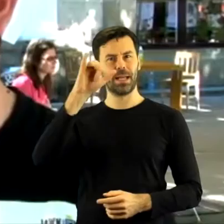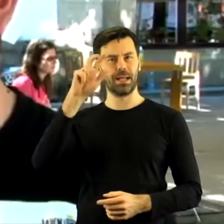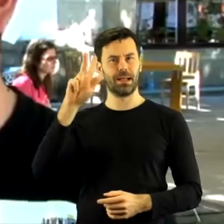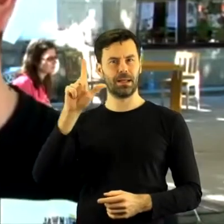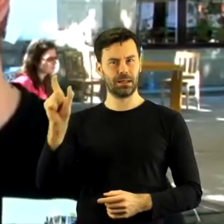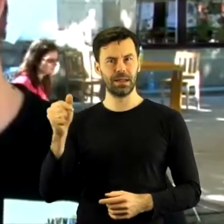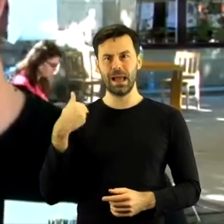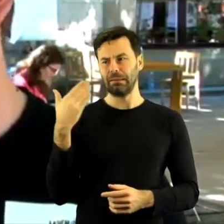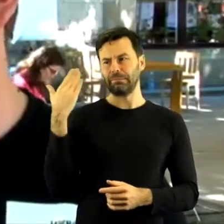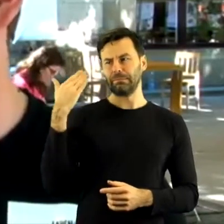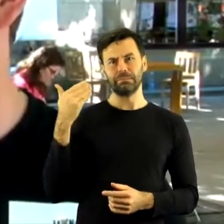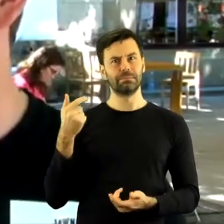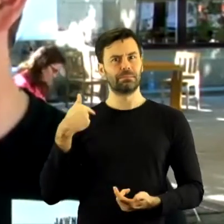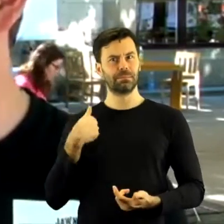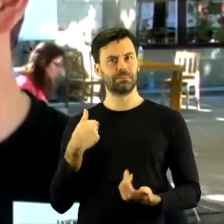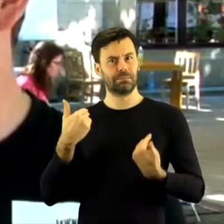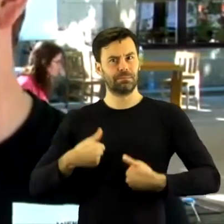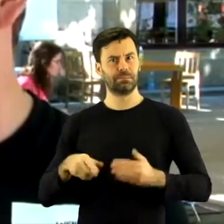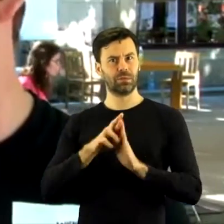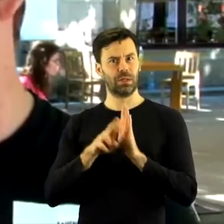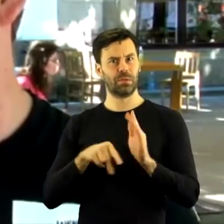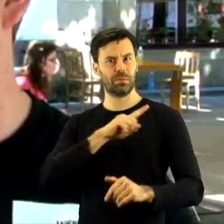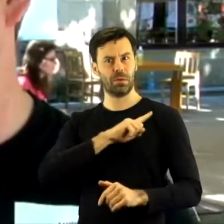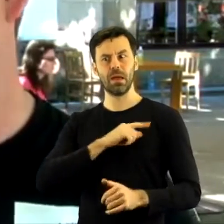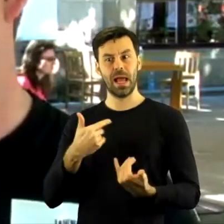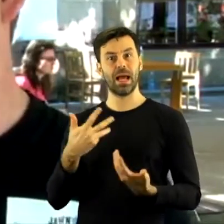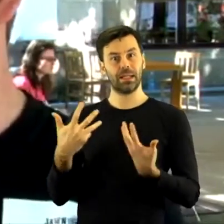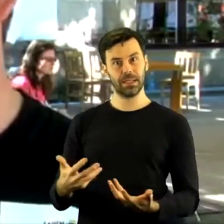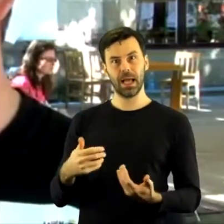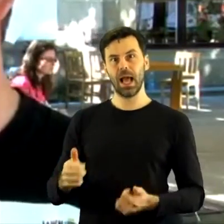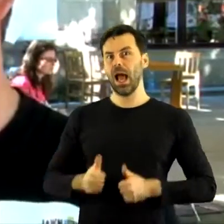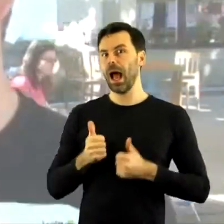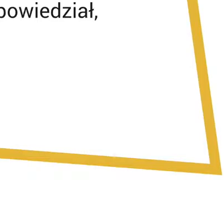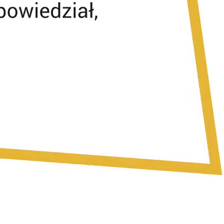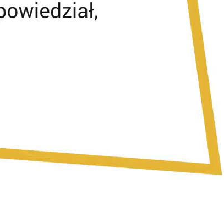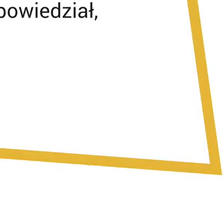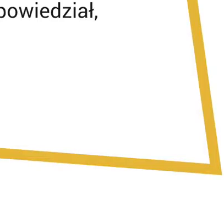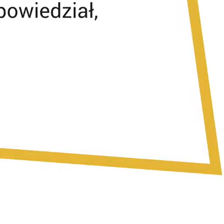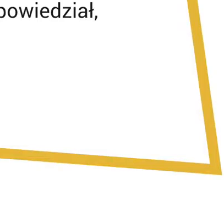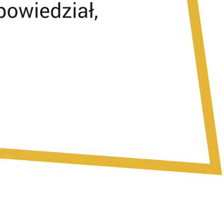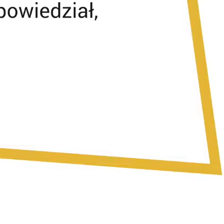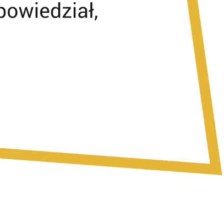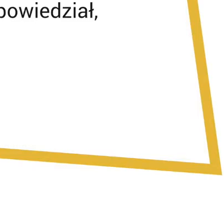od niedawna i chciałbym, żeby władze publiczne działały w granicach i na podstawie prawa.